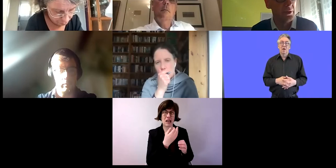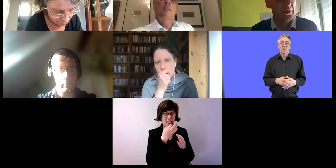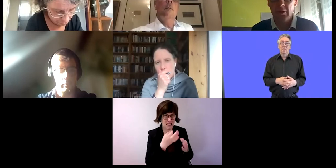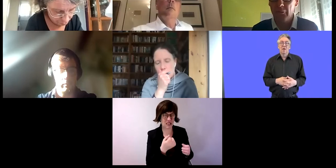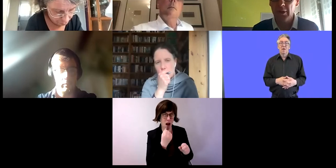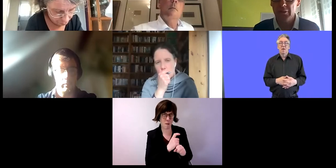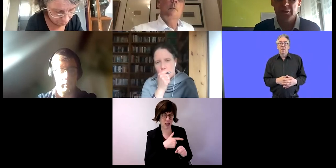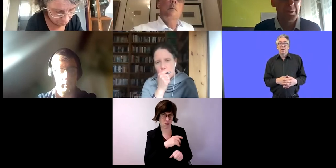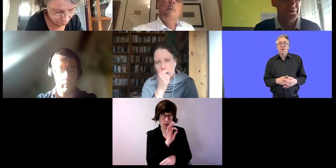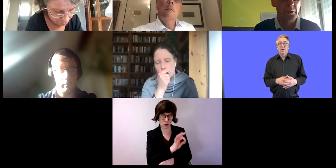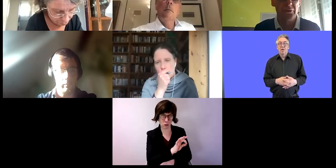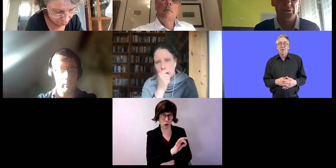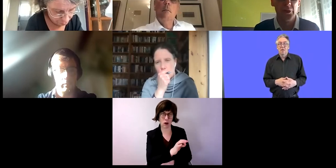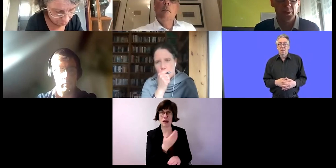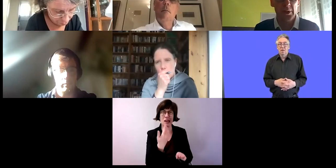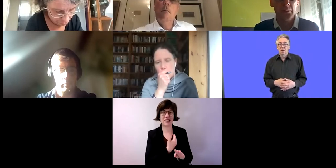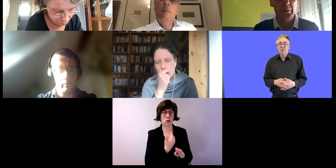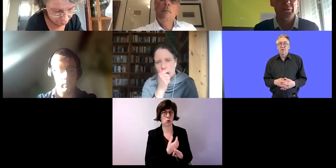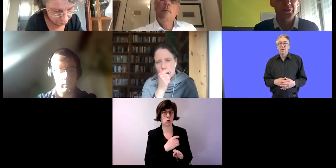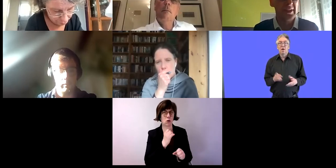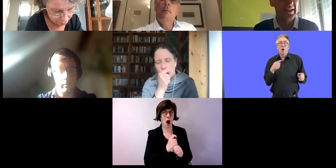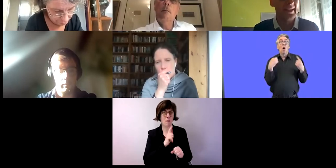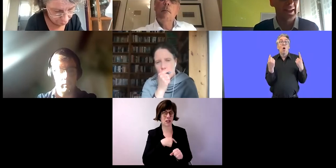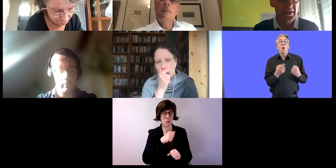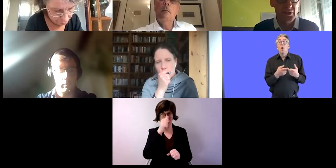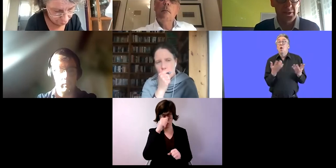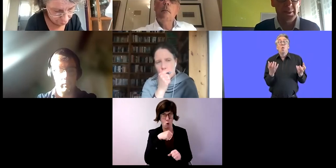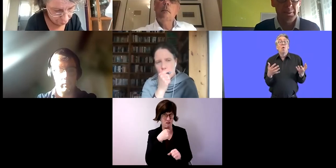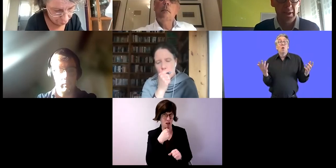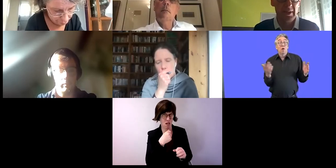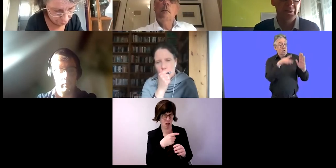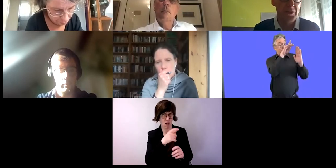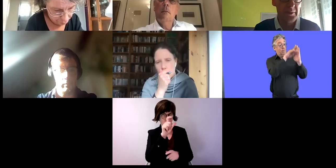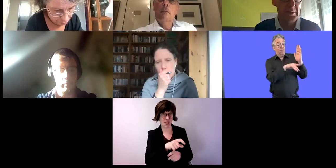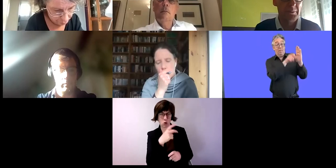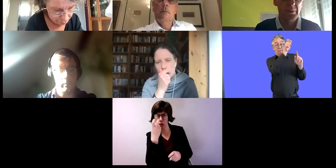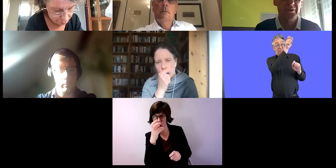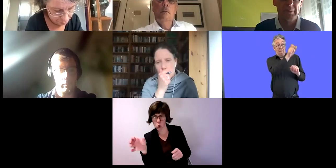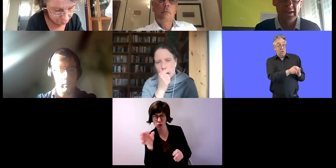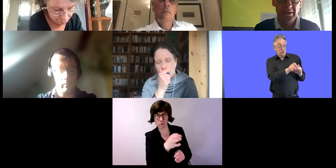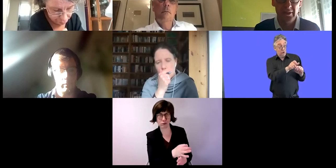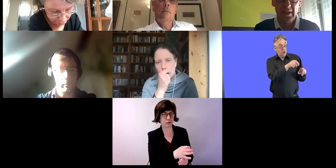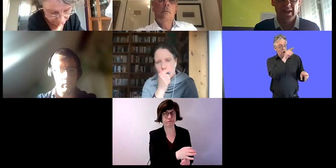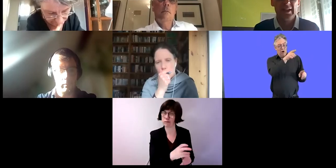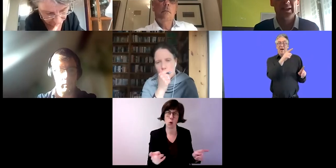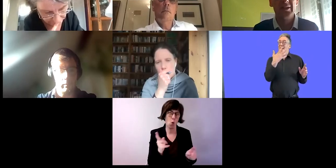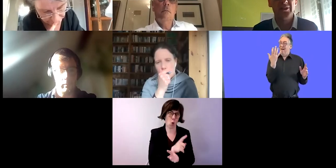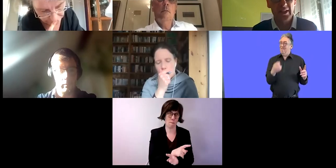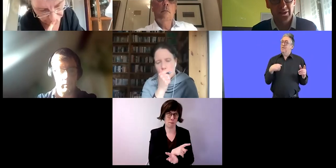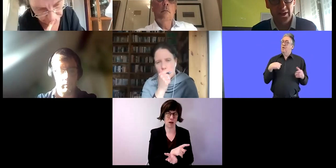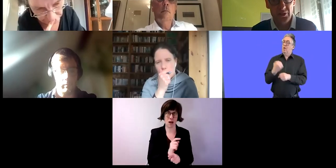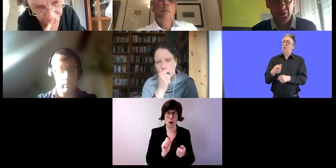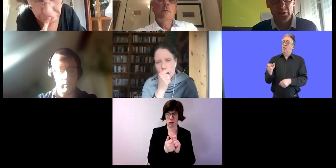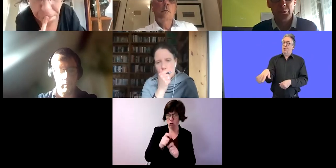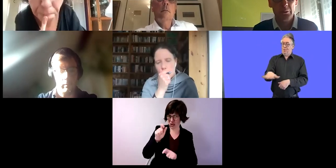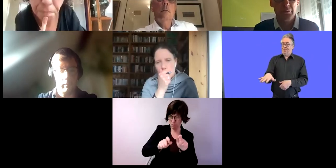ist, dass man nicht ein bestimmtes Arbeitsplatzprofil ausschreibt und dann die entsprechende Person sucht. Nein, es ist so, dass insbesondere